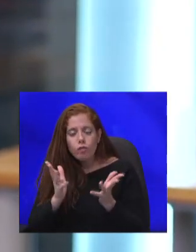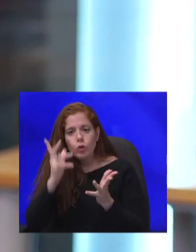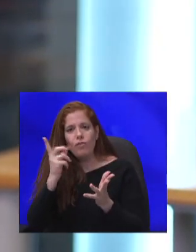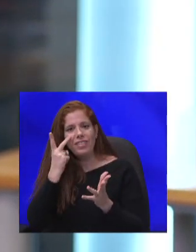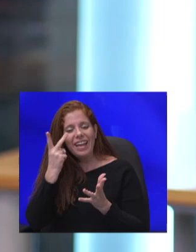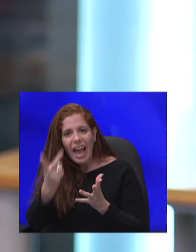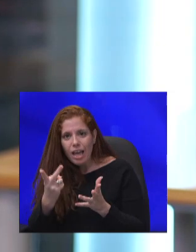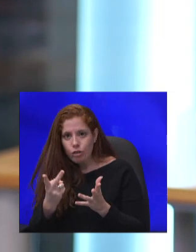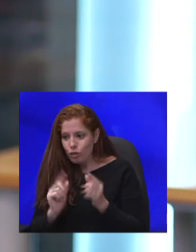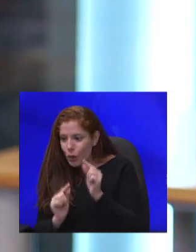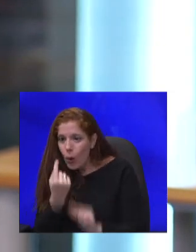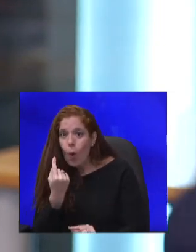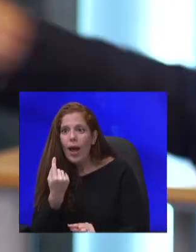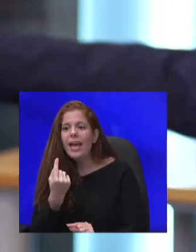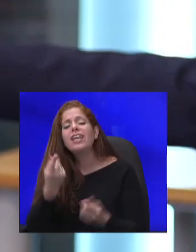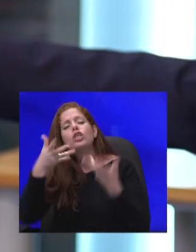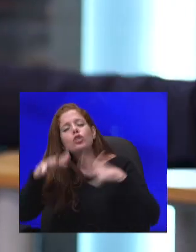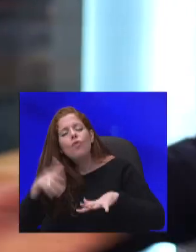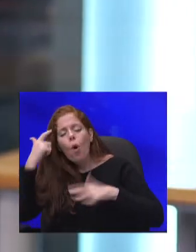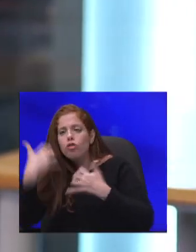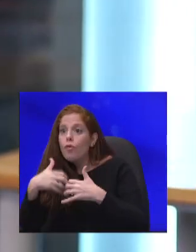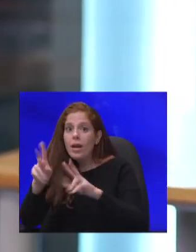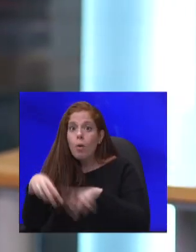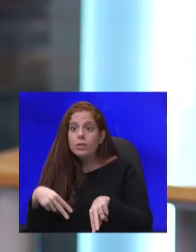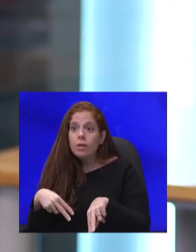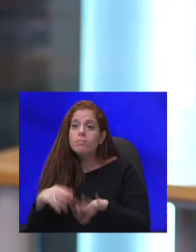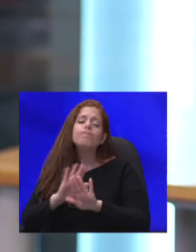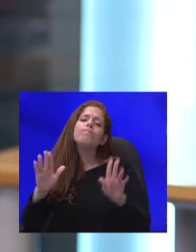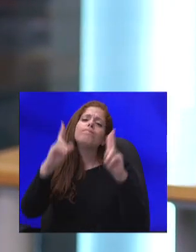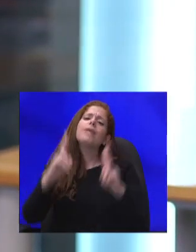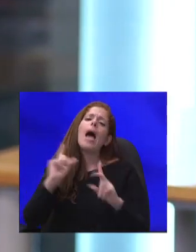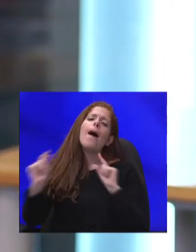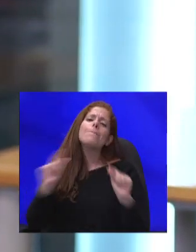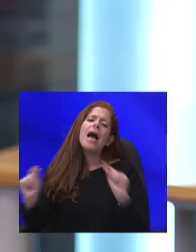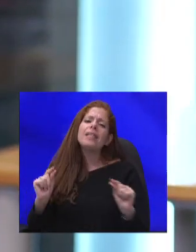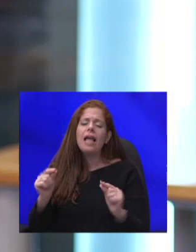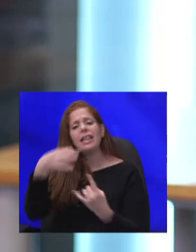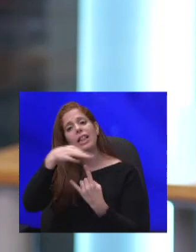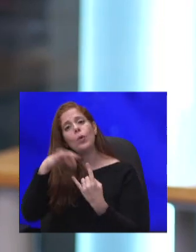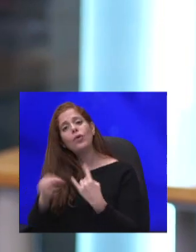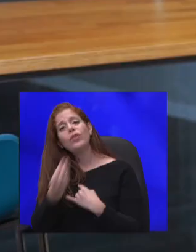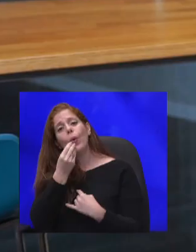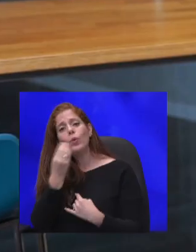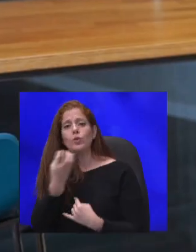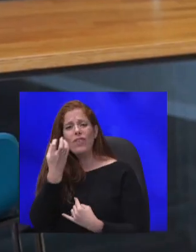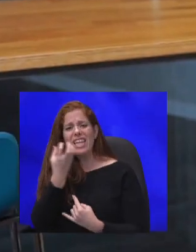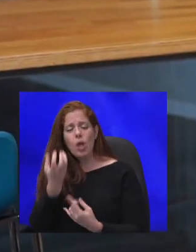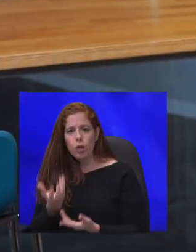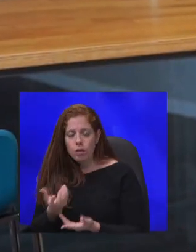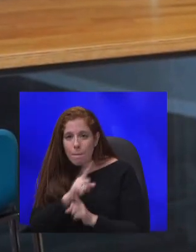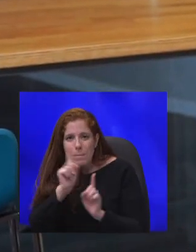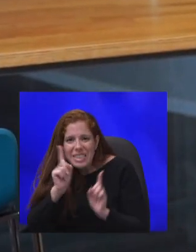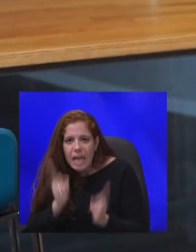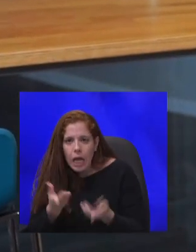ישבו, חשבו, הנה הם חוזרים, סטופ, תלכו הביתה, תדליקו נרות ותוכלו סופגניות, מי צריך את זה? אז כן,